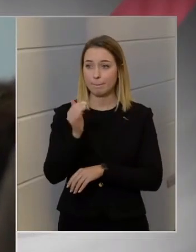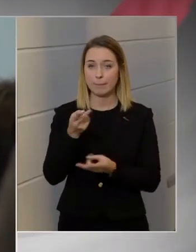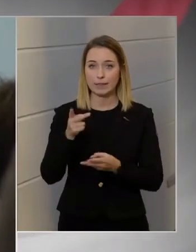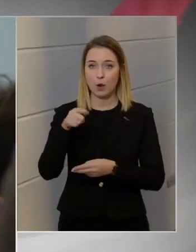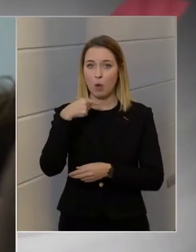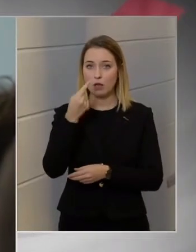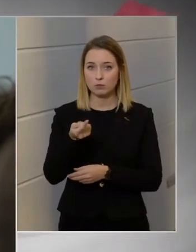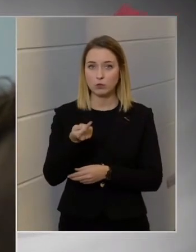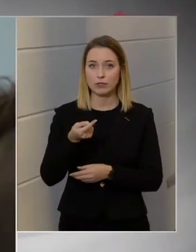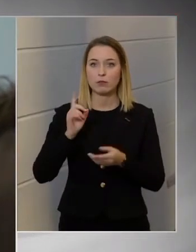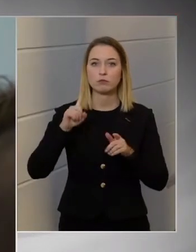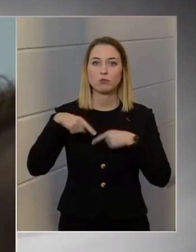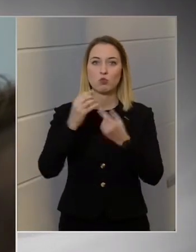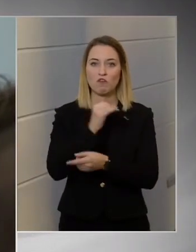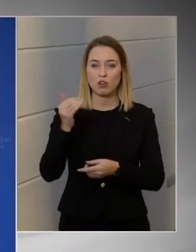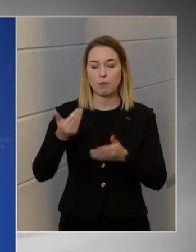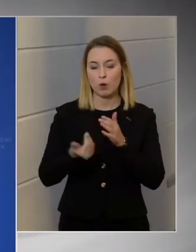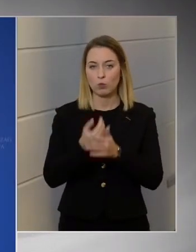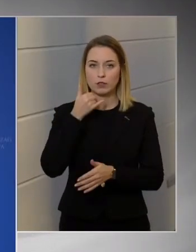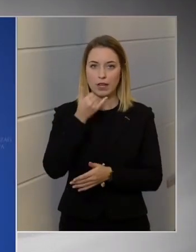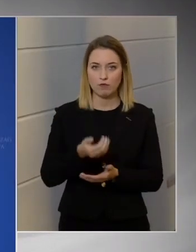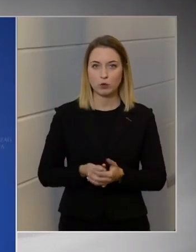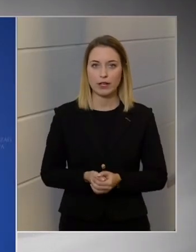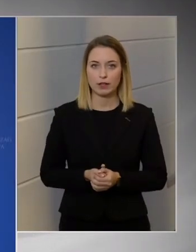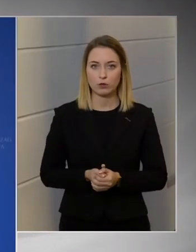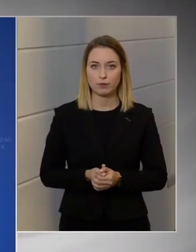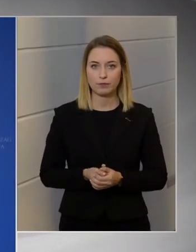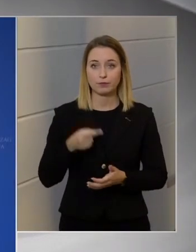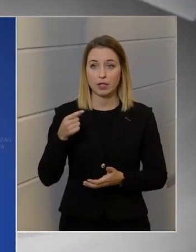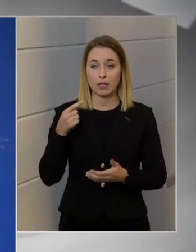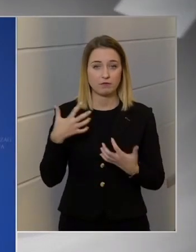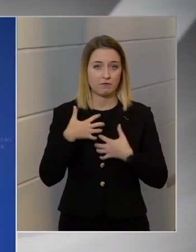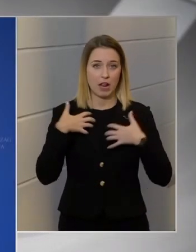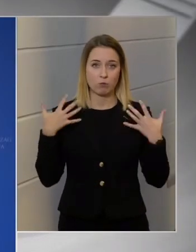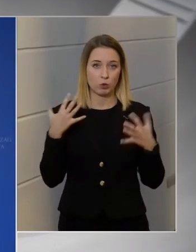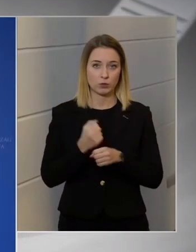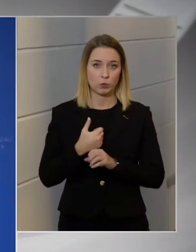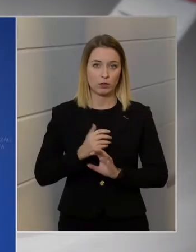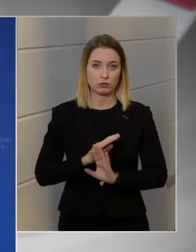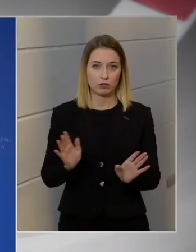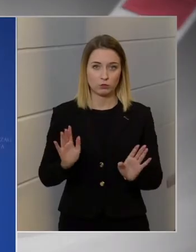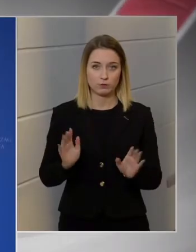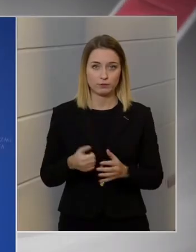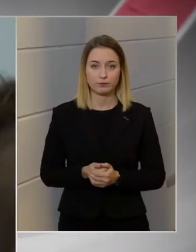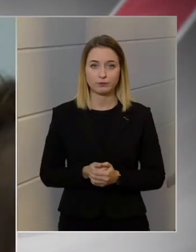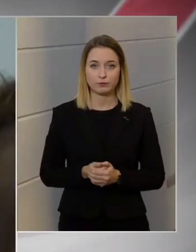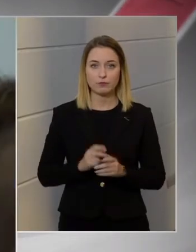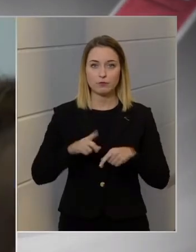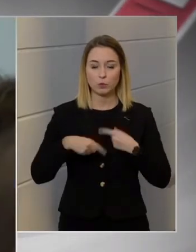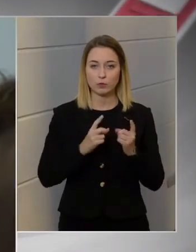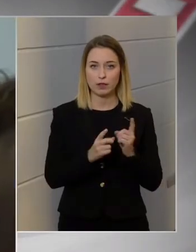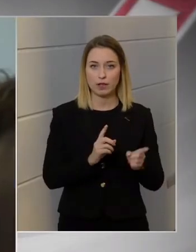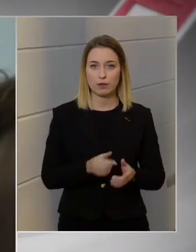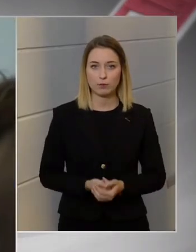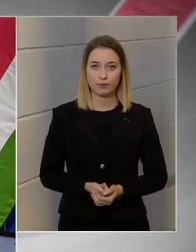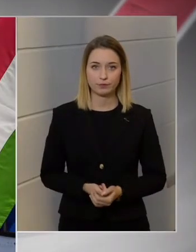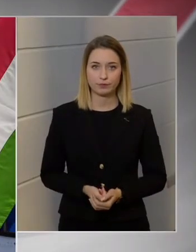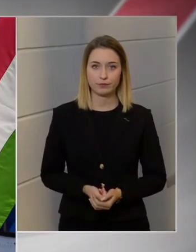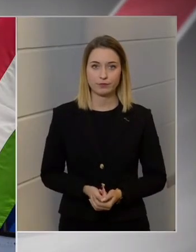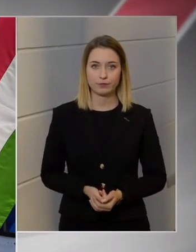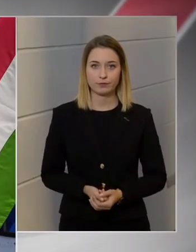jövőre telefonáljon újra. Ezt egészen feláborítanat tartom. Utána fogunk nézni. Köszönöm szépen.